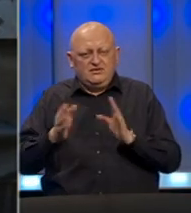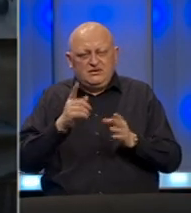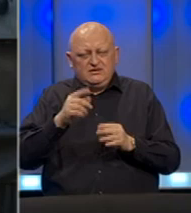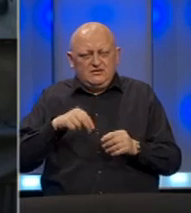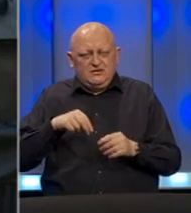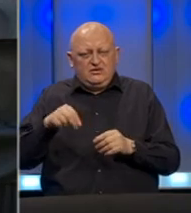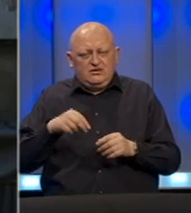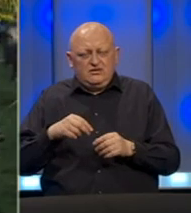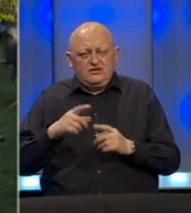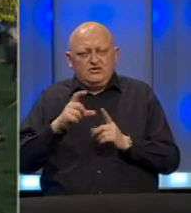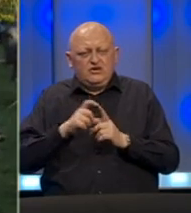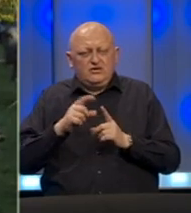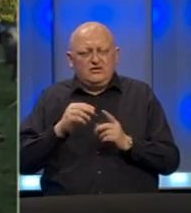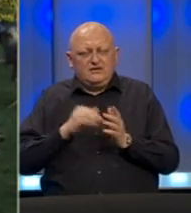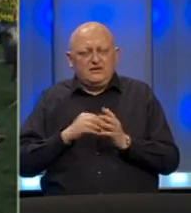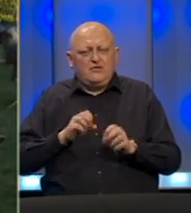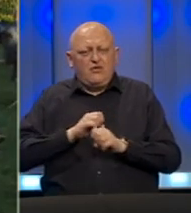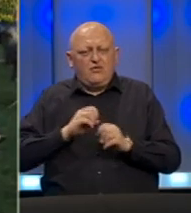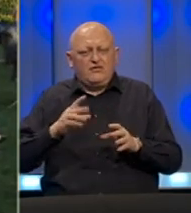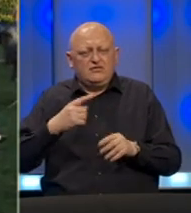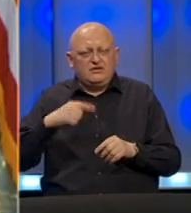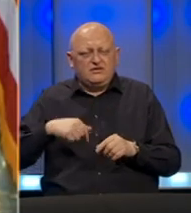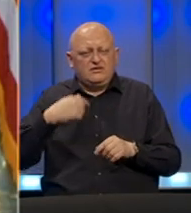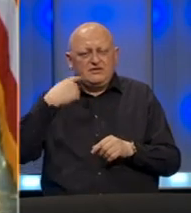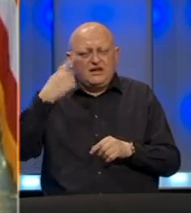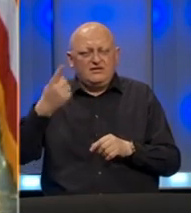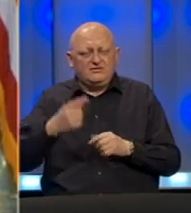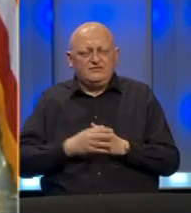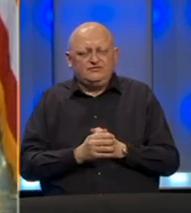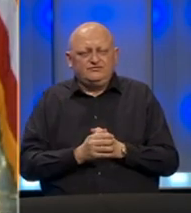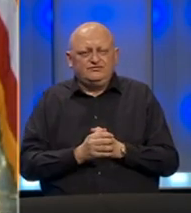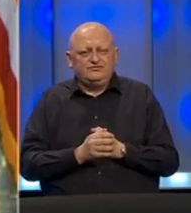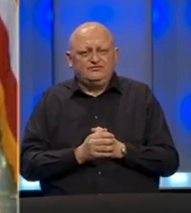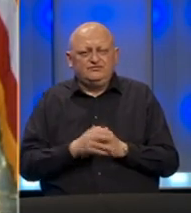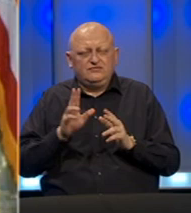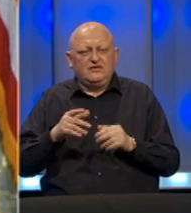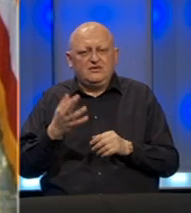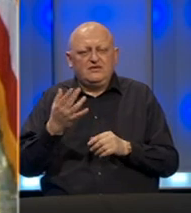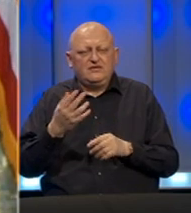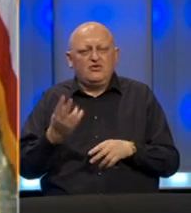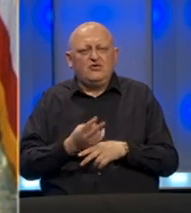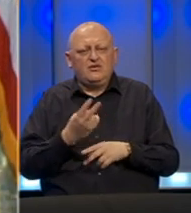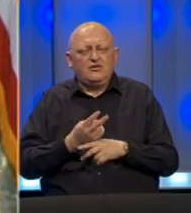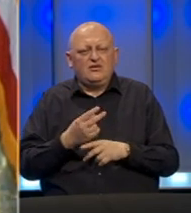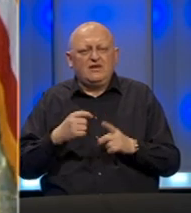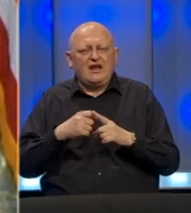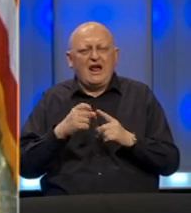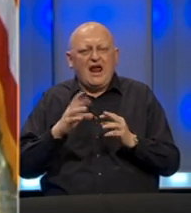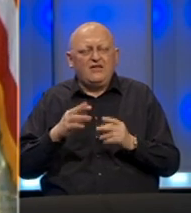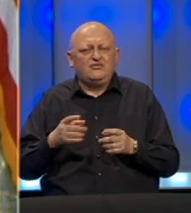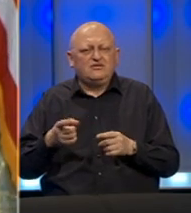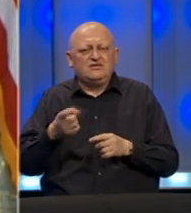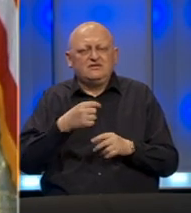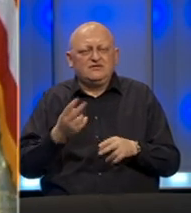taj potez Donald Trump trebao bio objaviti tokom dana. Imamo nekoliko država, poput Kalifornije i